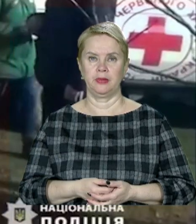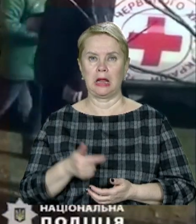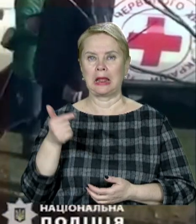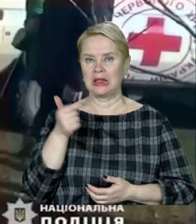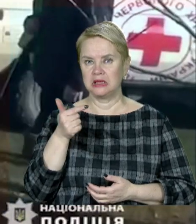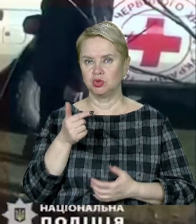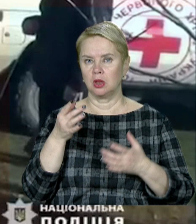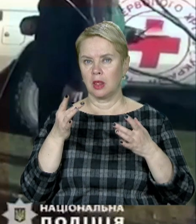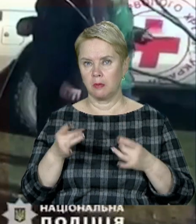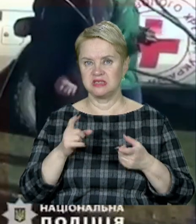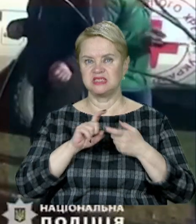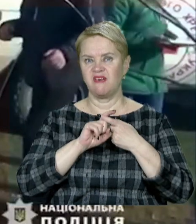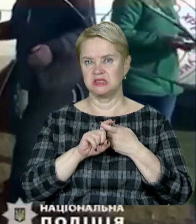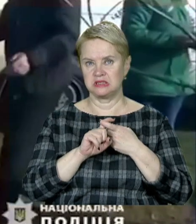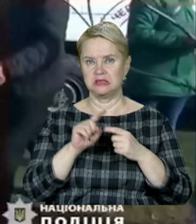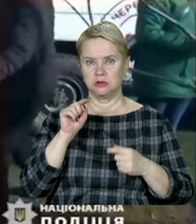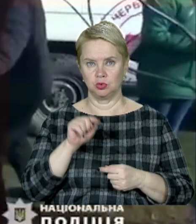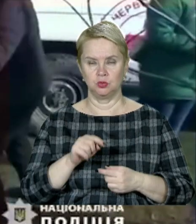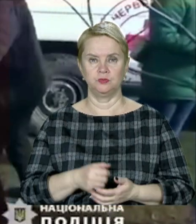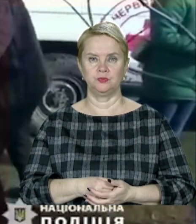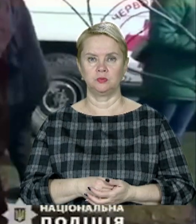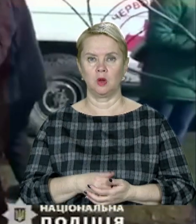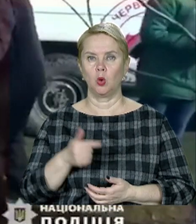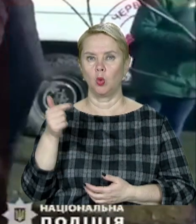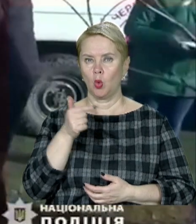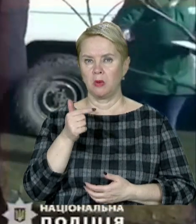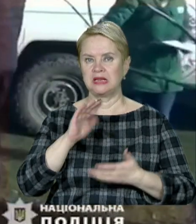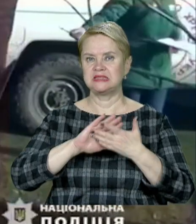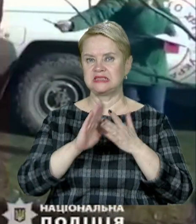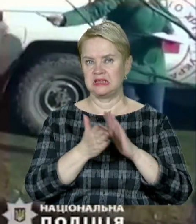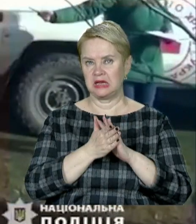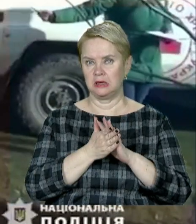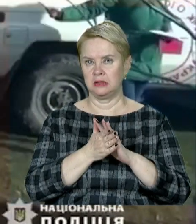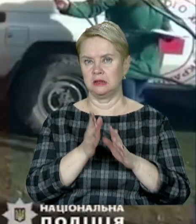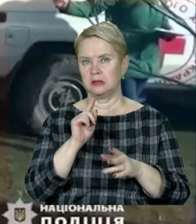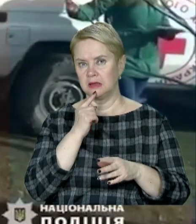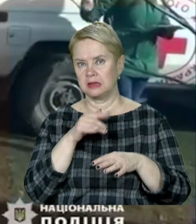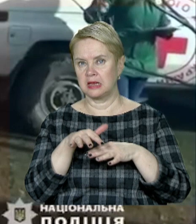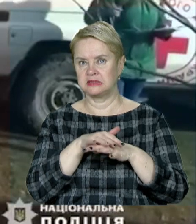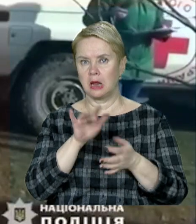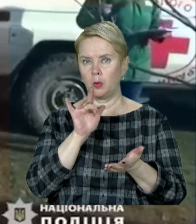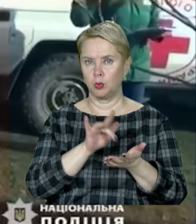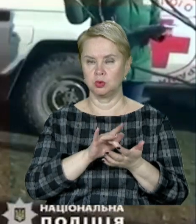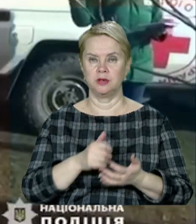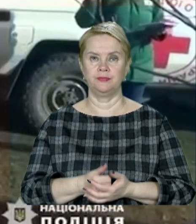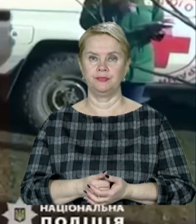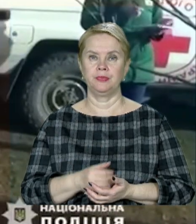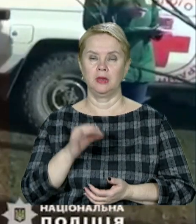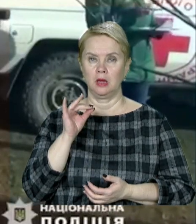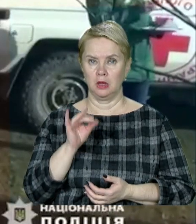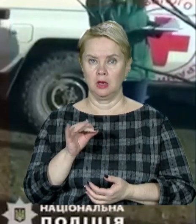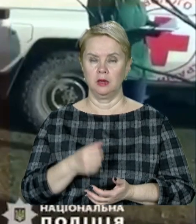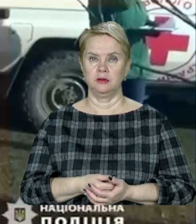гігієнічні набори в зв'язку з гуманітарною ситуацією в даному населеному пункті і